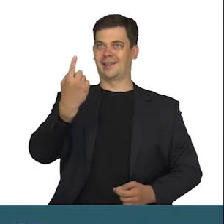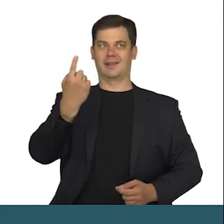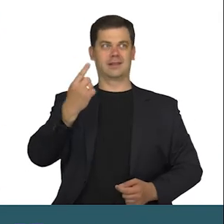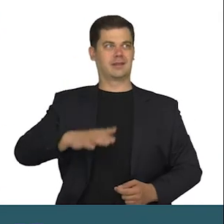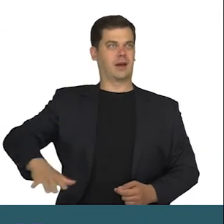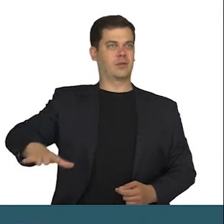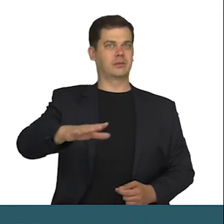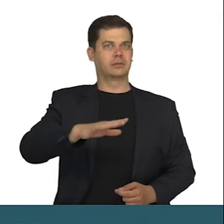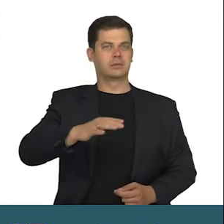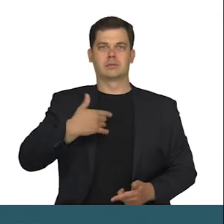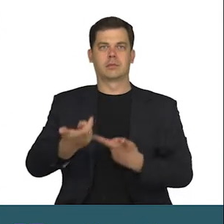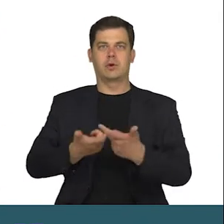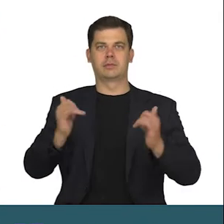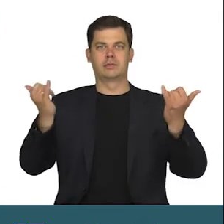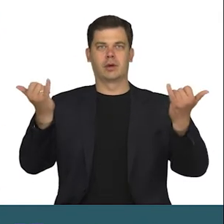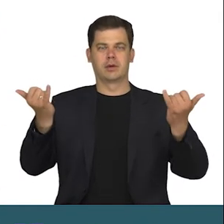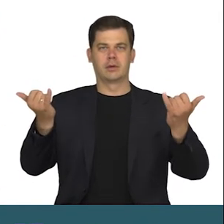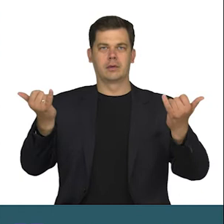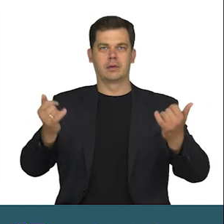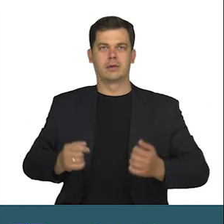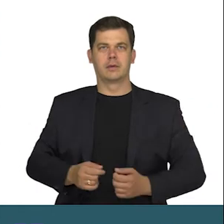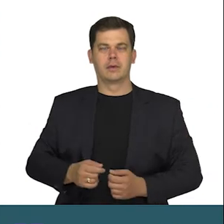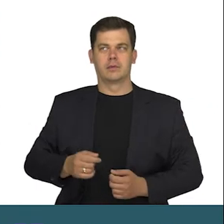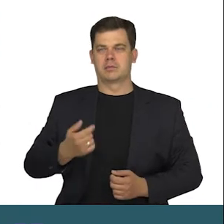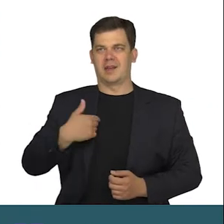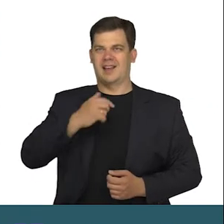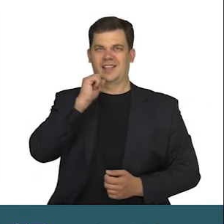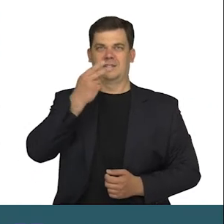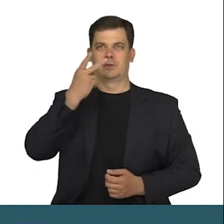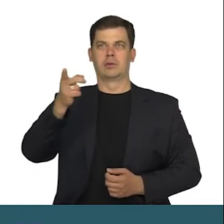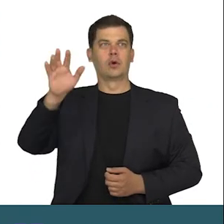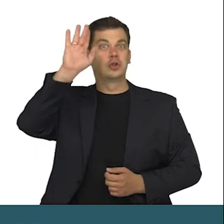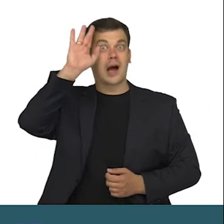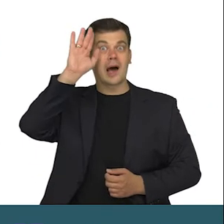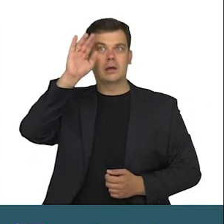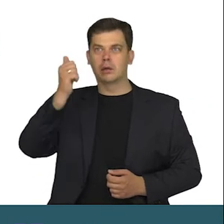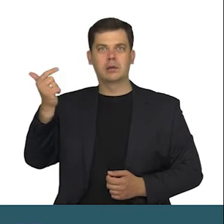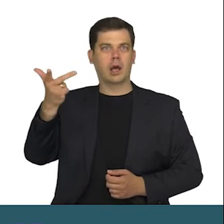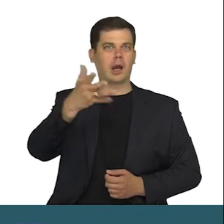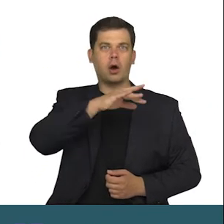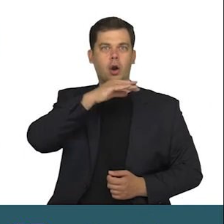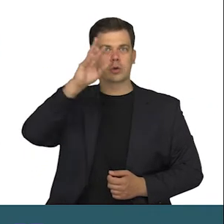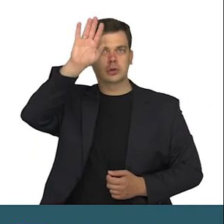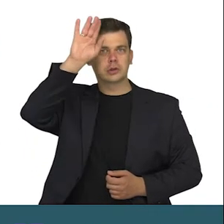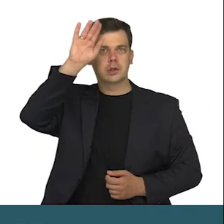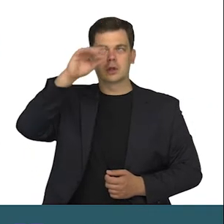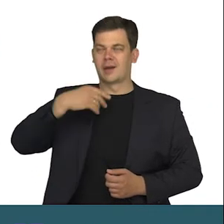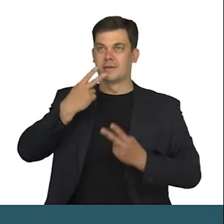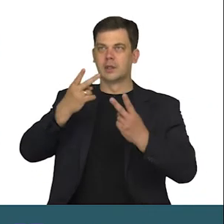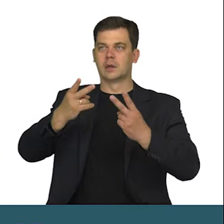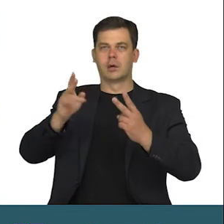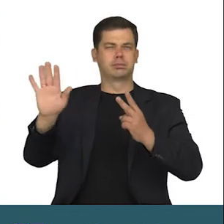Co w takiej sytuacji robić? Nigdy nie widziałem, aby szarość miała tyle odcieni. Nigdy nie dostrzegłem